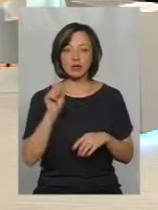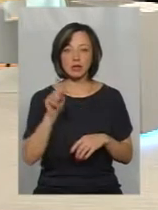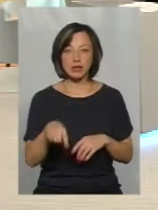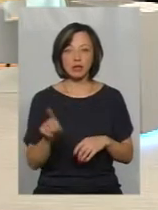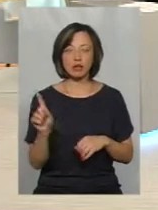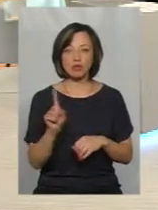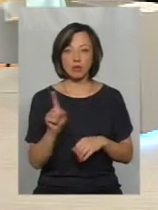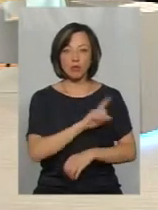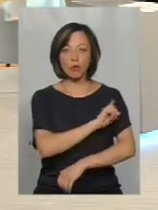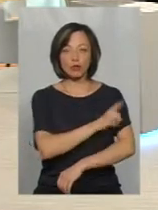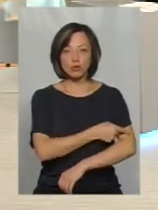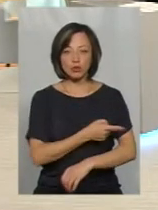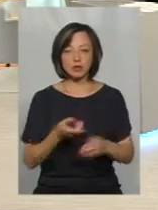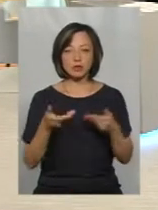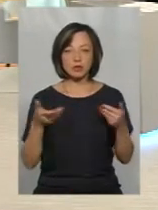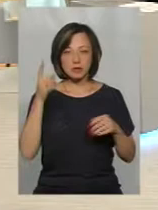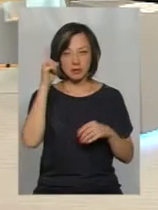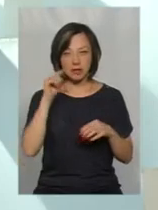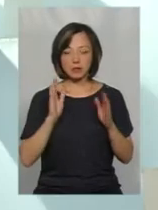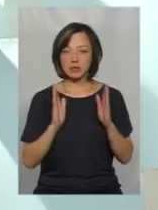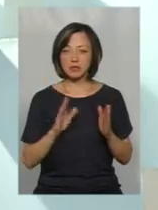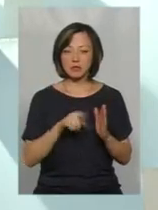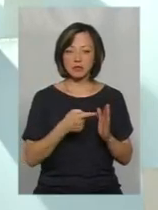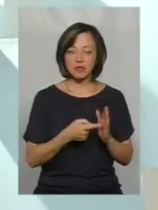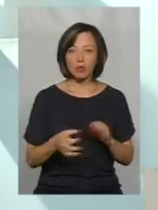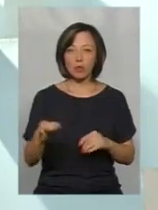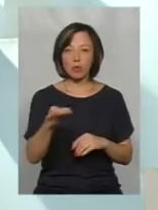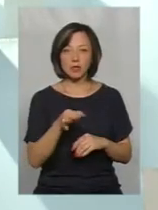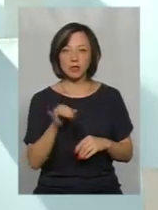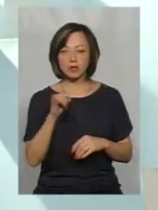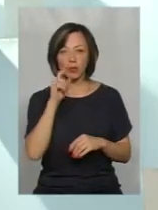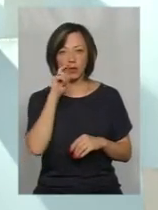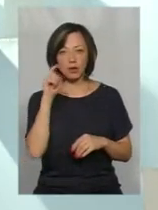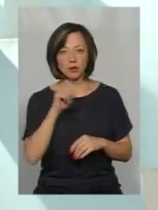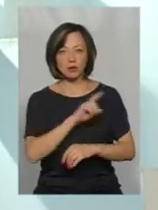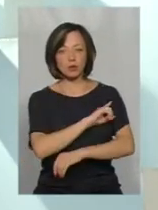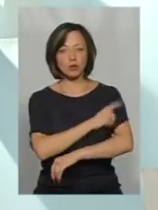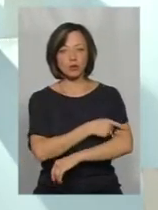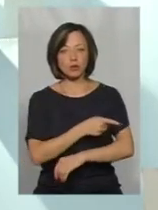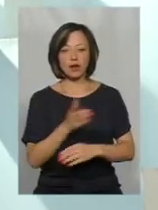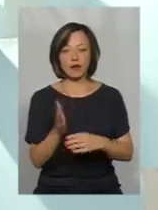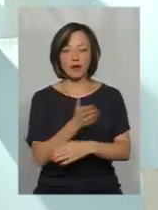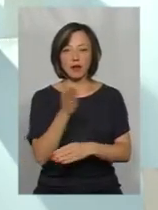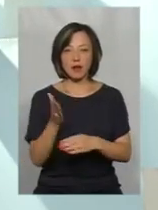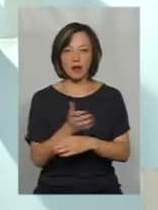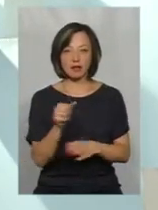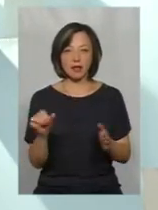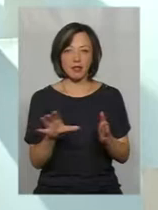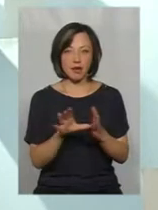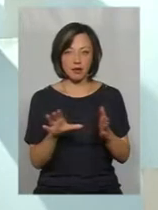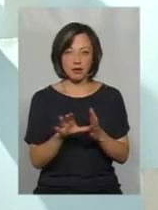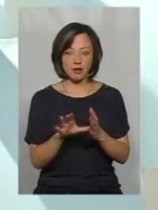потужності, як ми знаємо, не тільки міста, не тільки області, а й України, потужності генерації енергії,